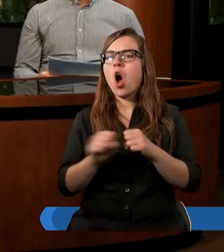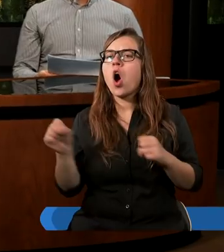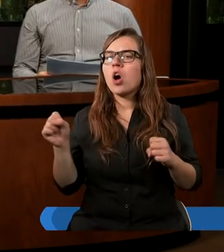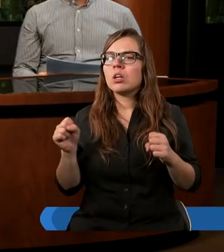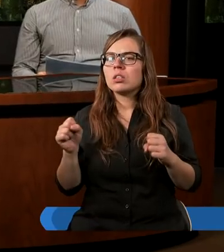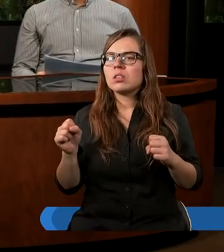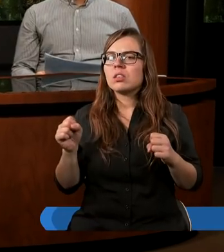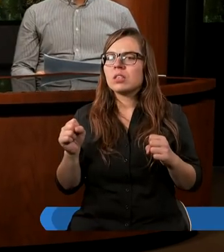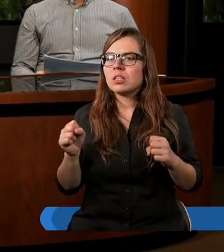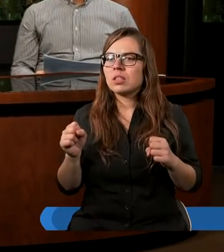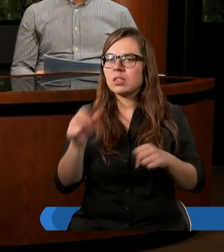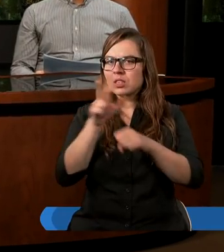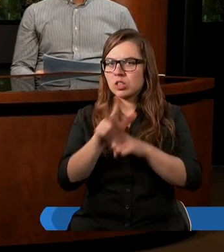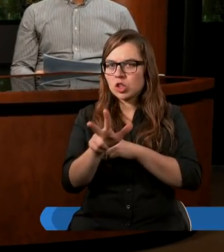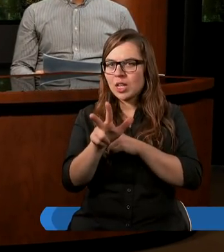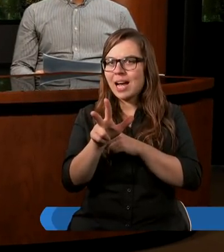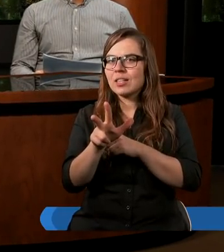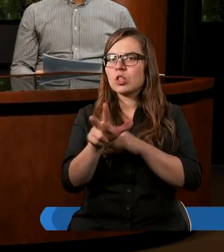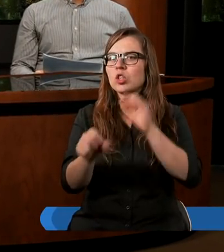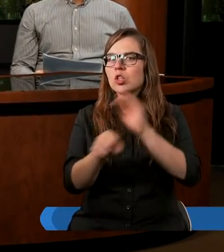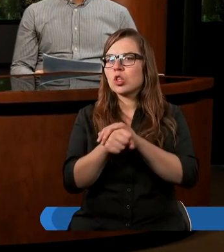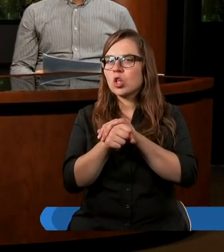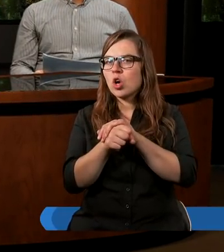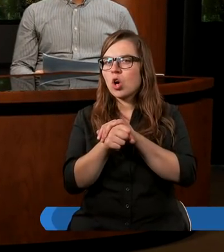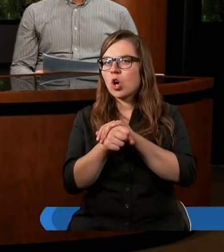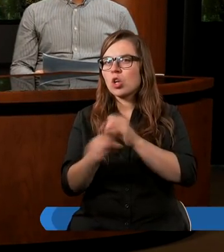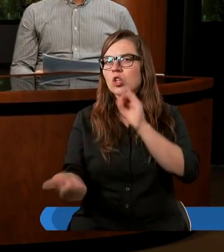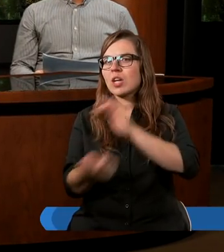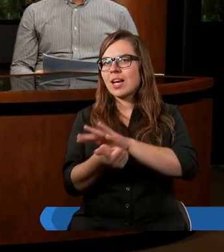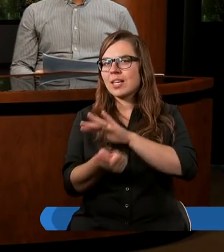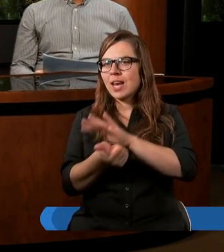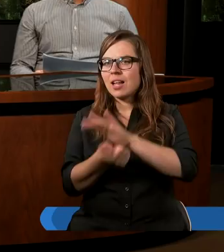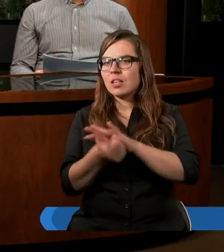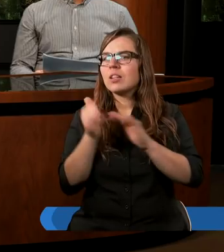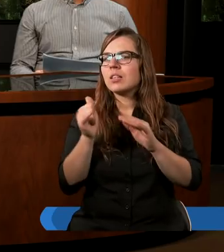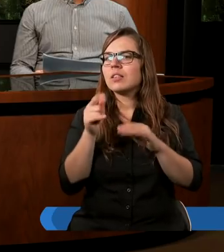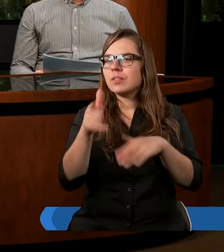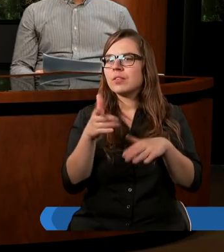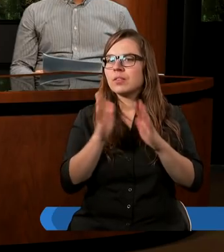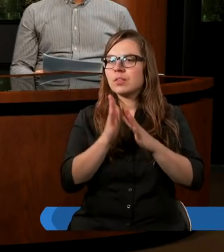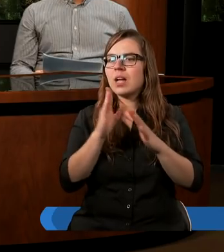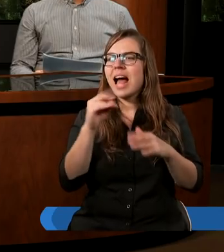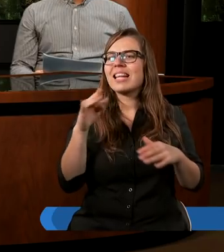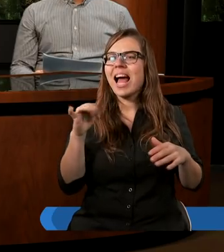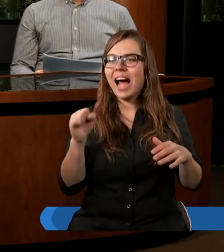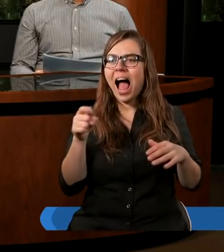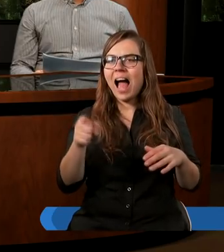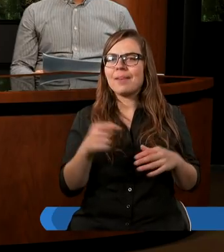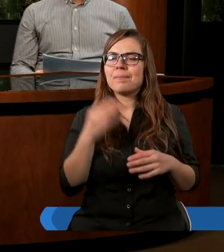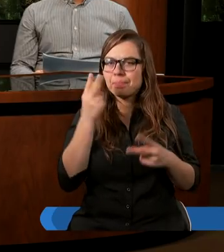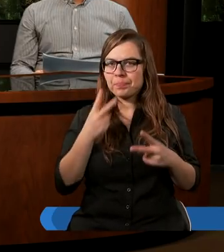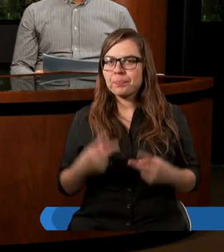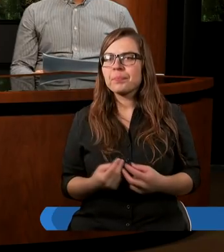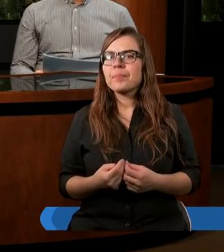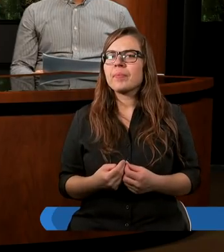trzynastego do szesnastego. I Jesterę proszę o